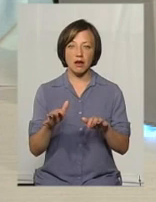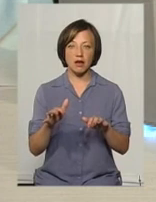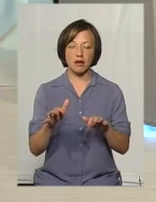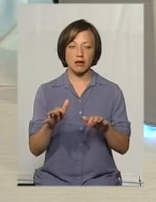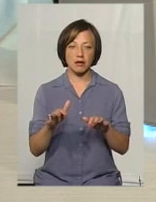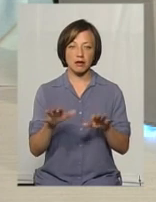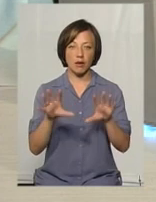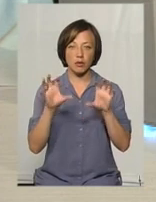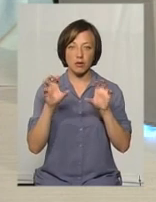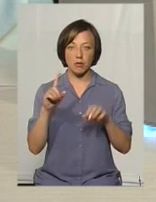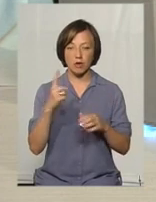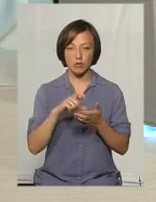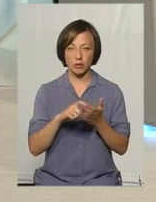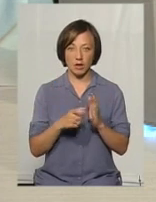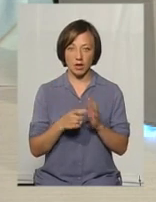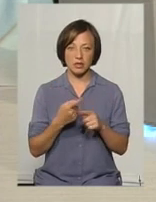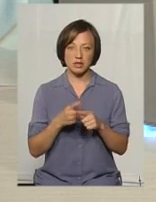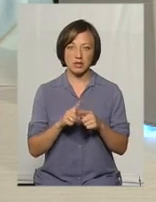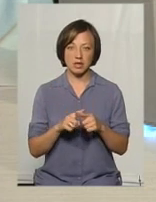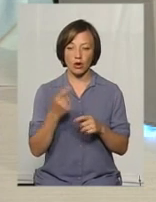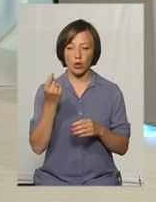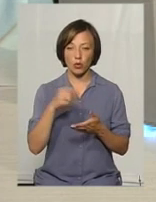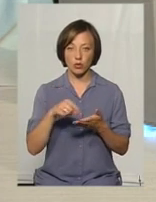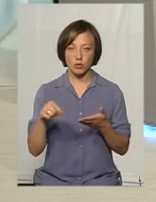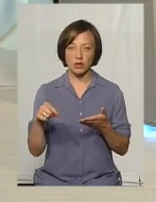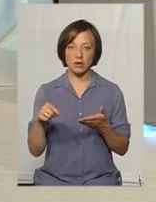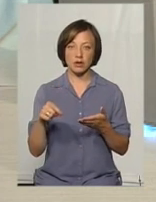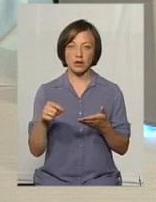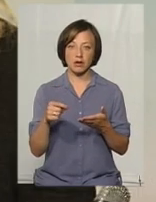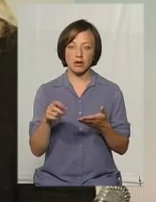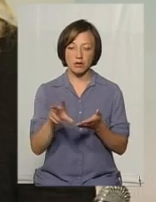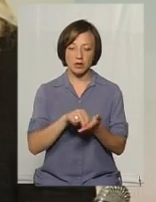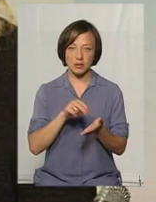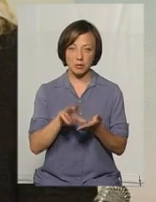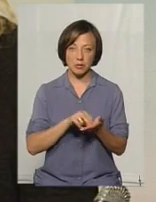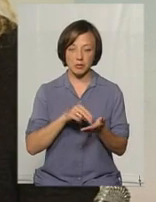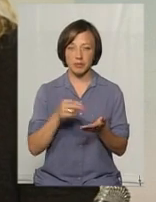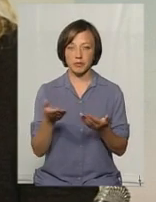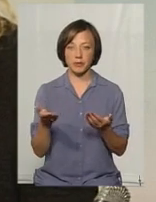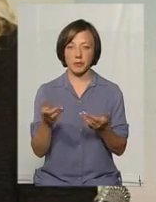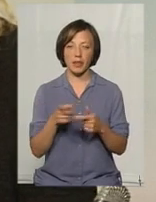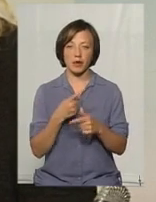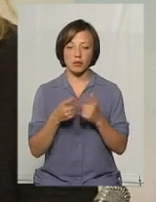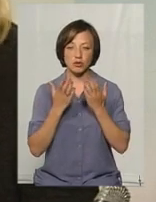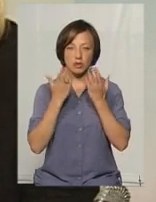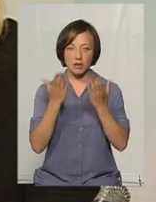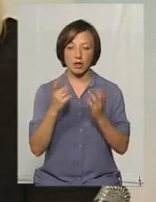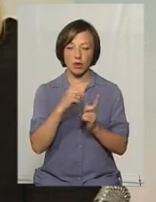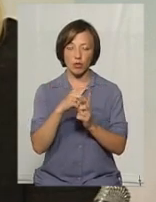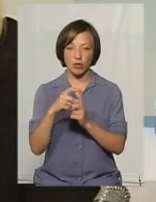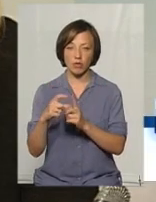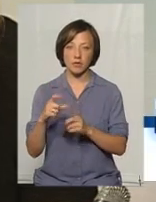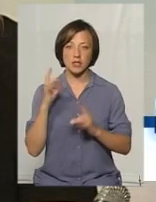дитина отримує в першому класі. Це тримання ручки, відтворення якогось письма, або ж читання, літери,